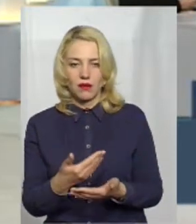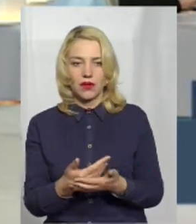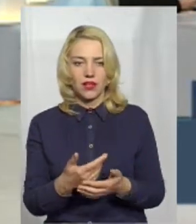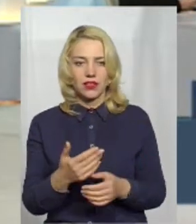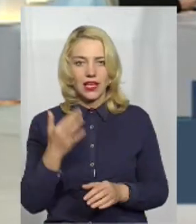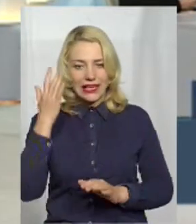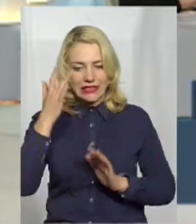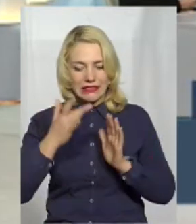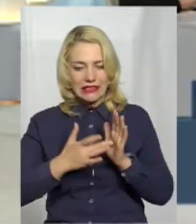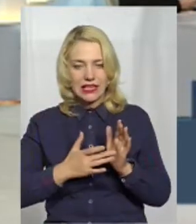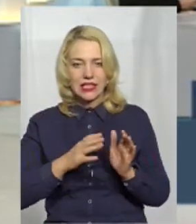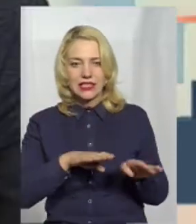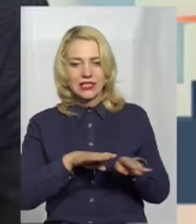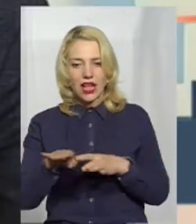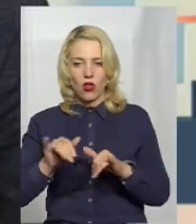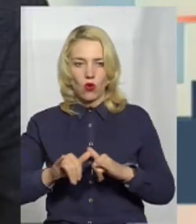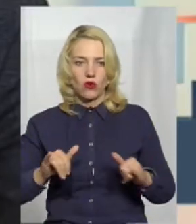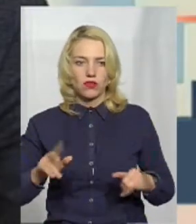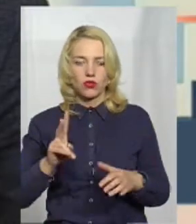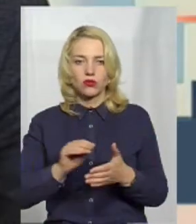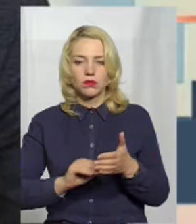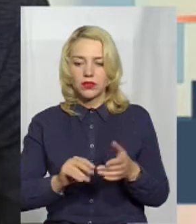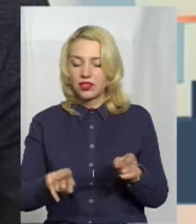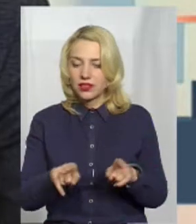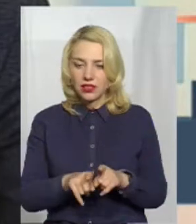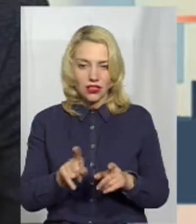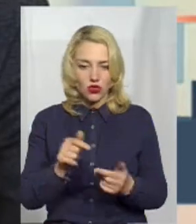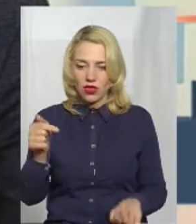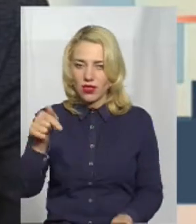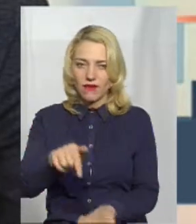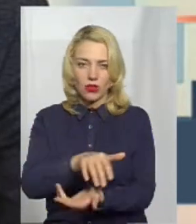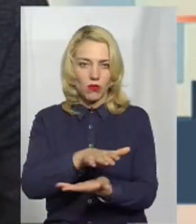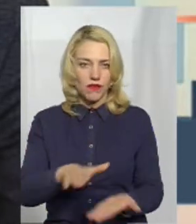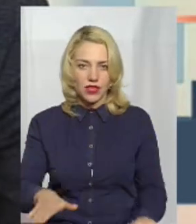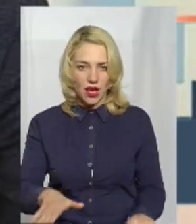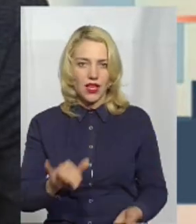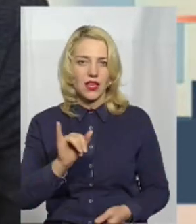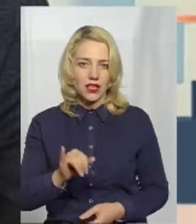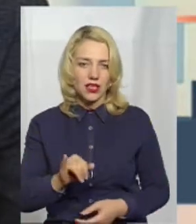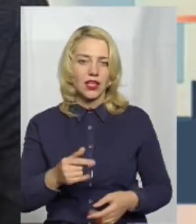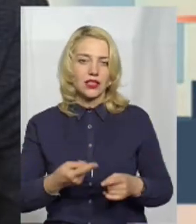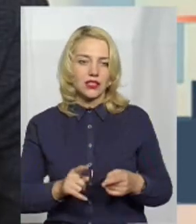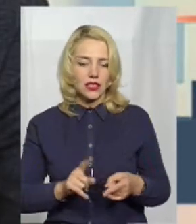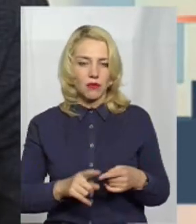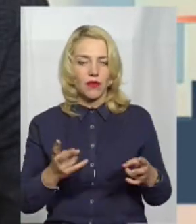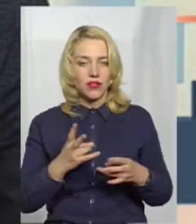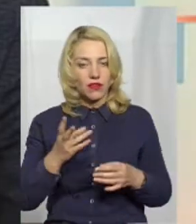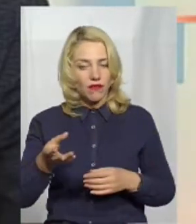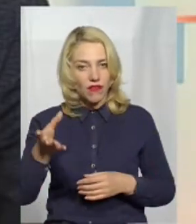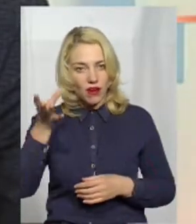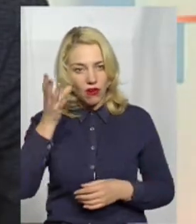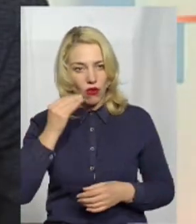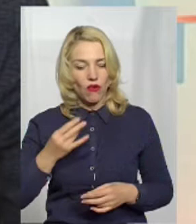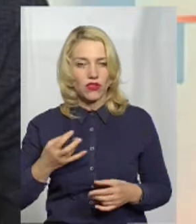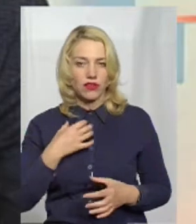цілісталого розвитку, а хтось там напише, не знаю, щось таке, що не буде їм відповідати. І це дуже важливо враховувати.